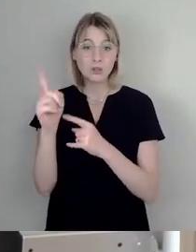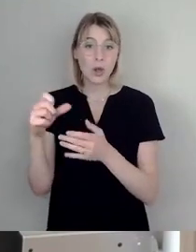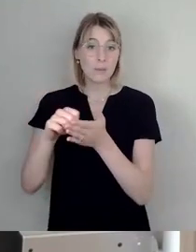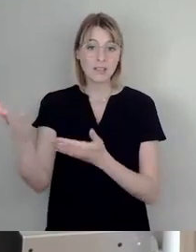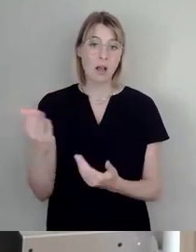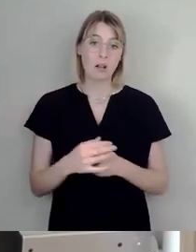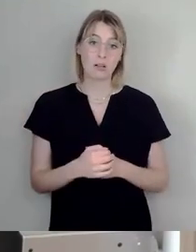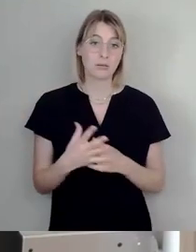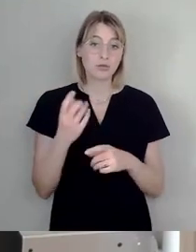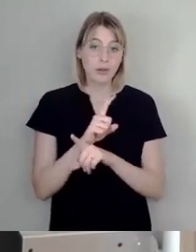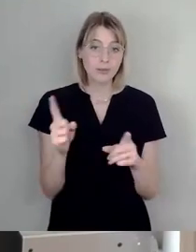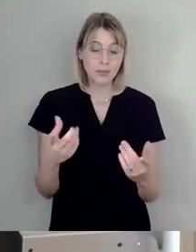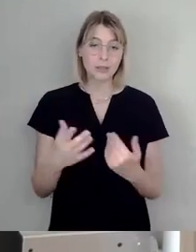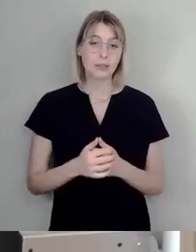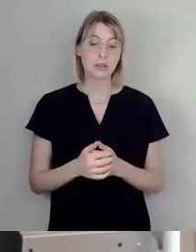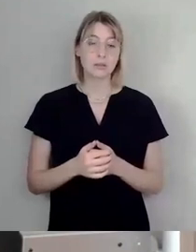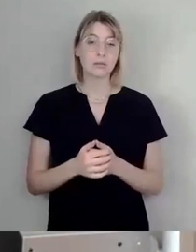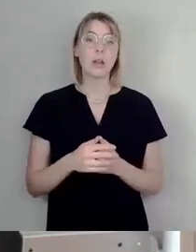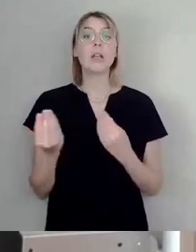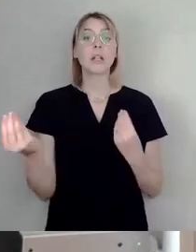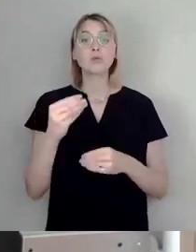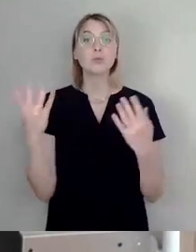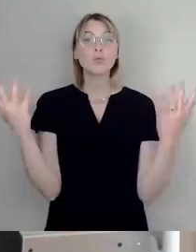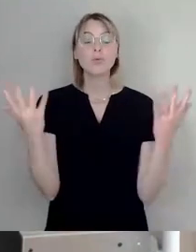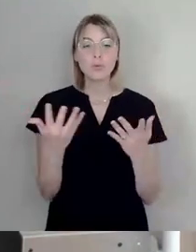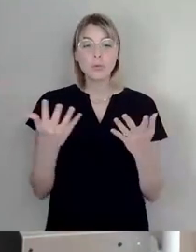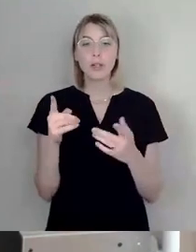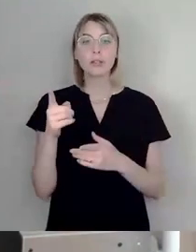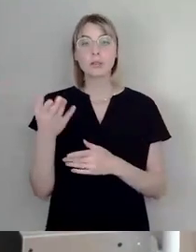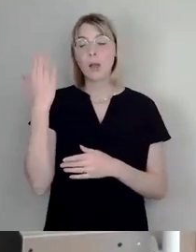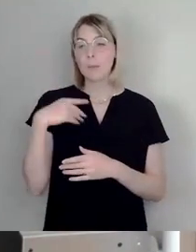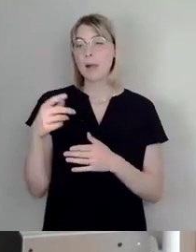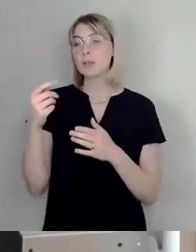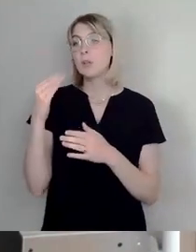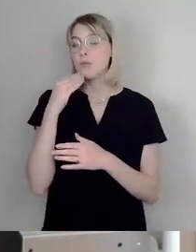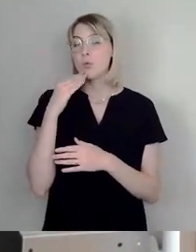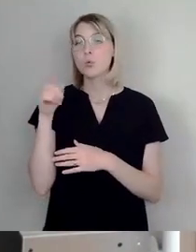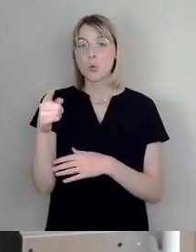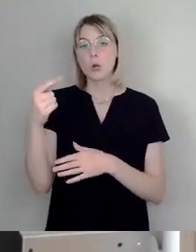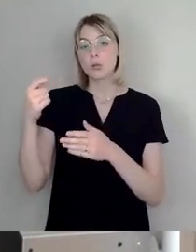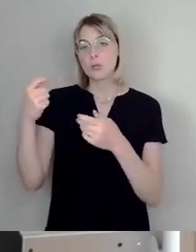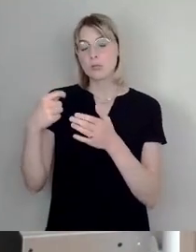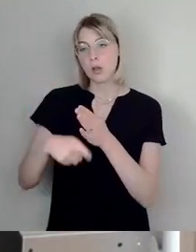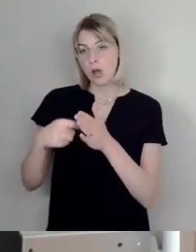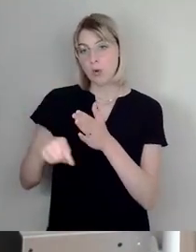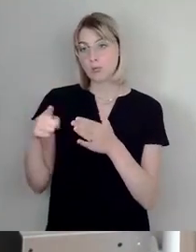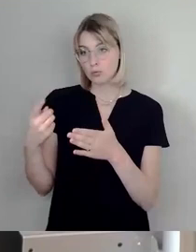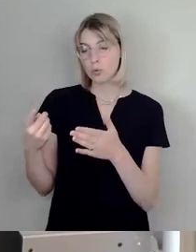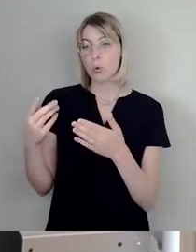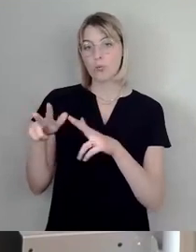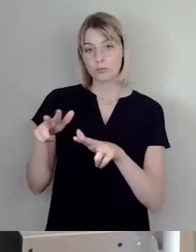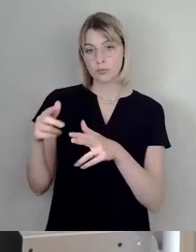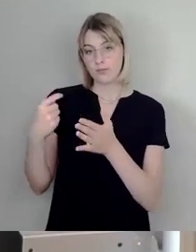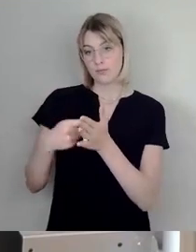hinzu, wir haben die Wohnung zum Verkehrswert gekauft oder zu dem, wo sich da geeinigt worden ist, wo die WED gesagt hat, nach einer